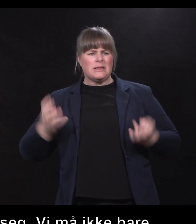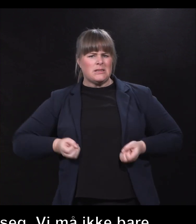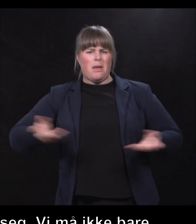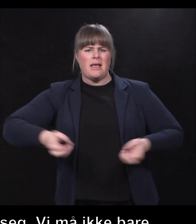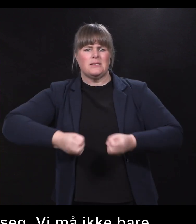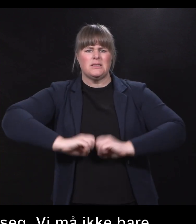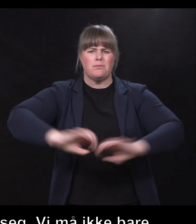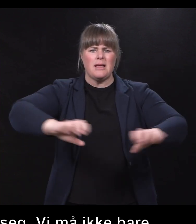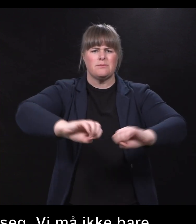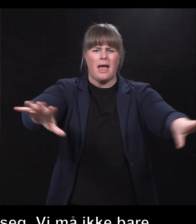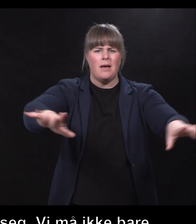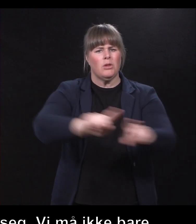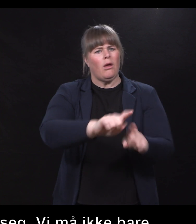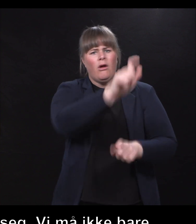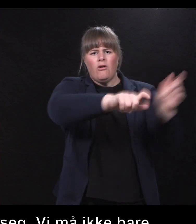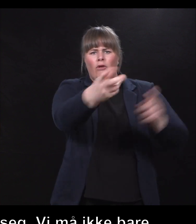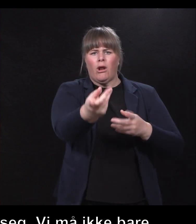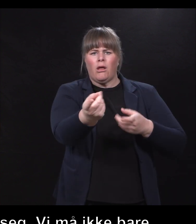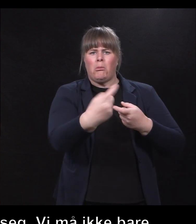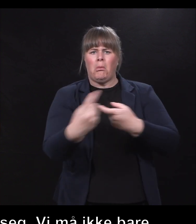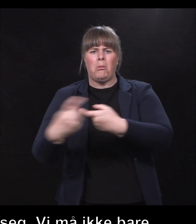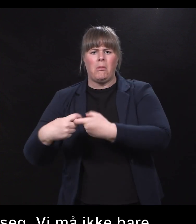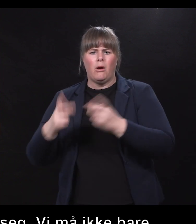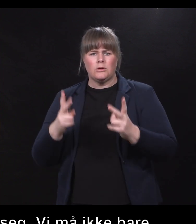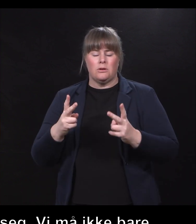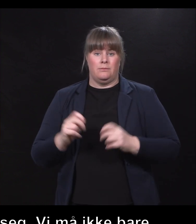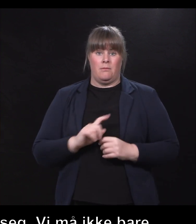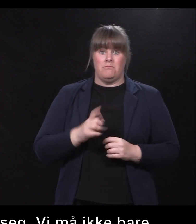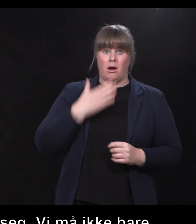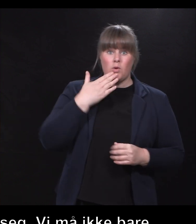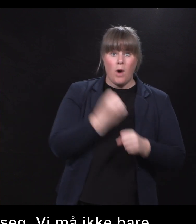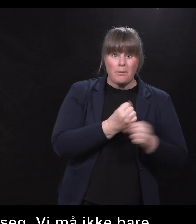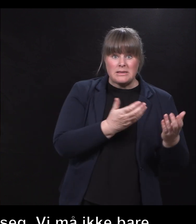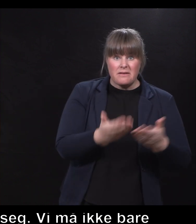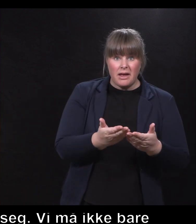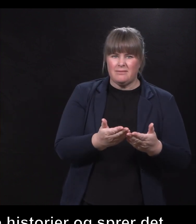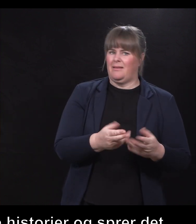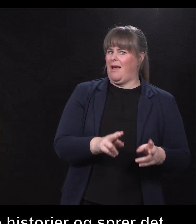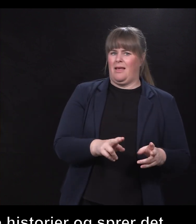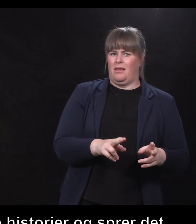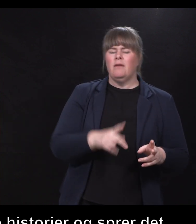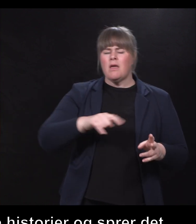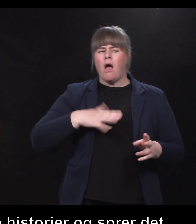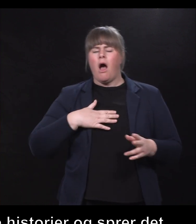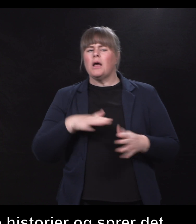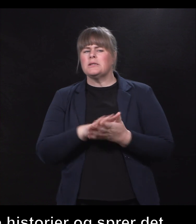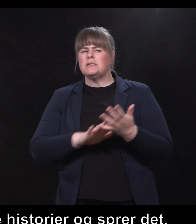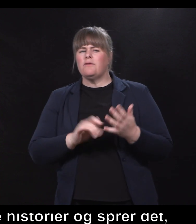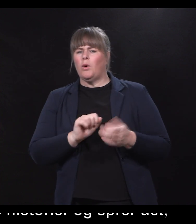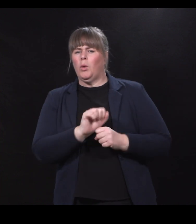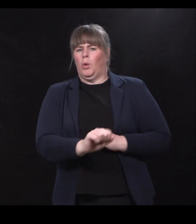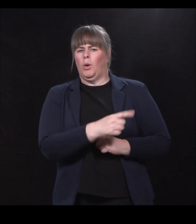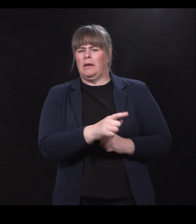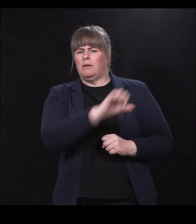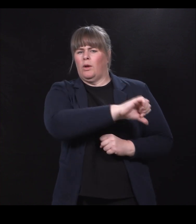på. Så er det jo ikke bare gode arbeidsgivere der ute, det er det jo ikke. Og vi har noen strategier for å styre under de dårlige, men det er så grå de mange